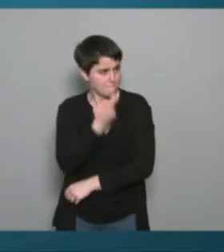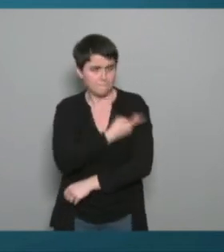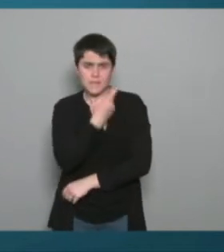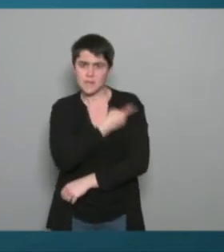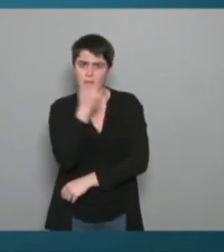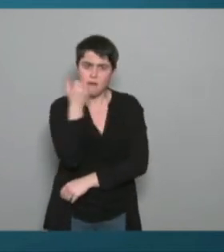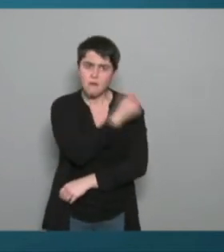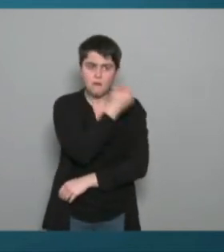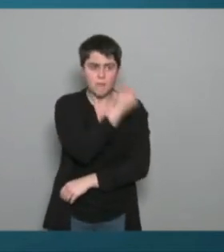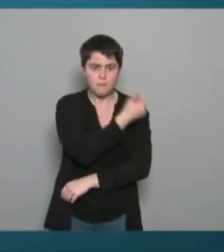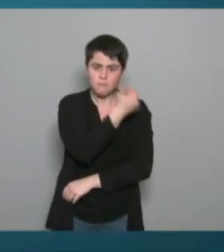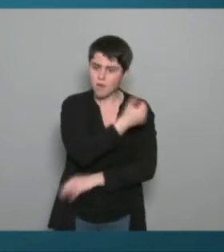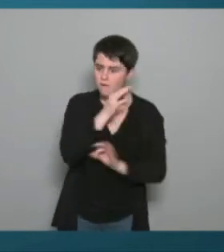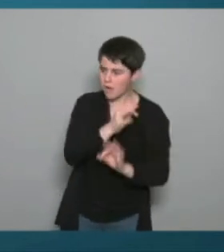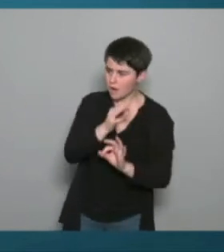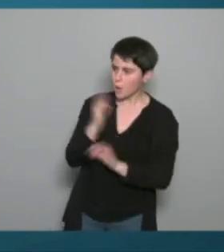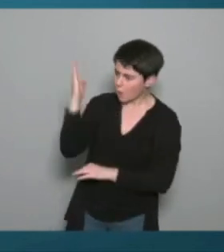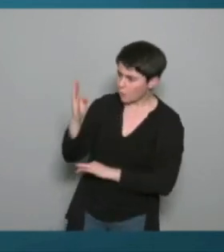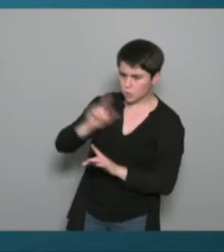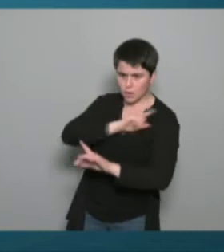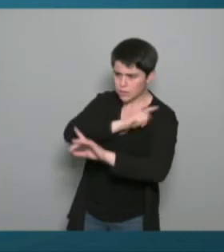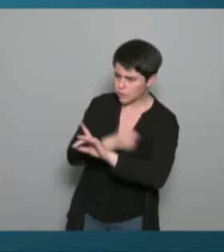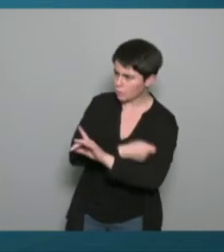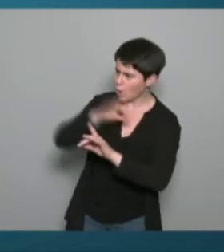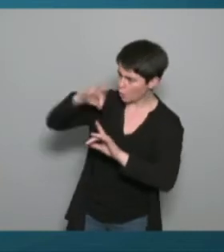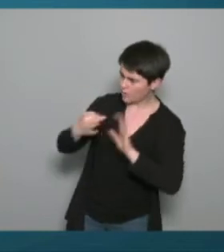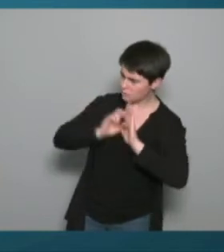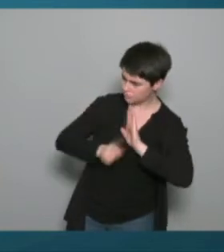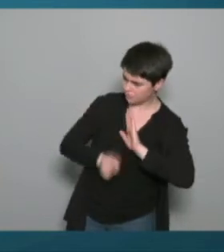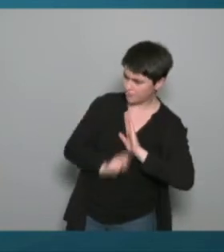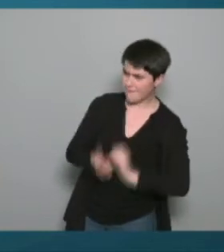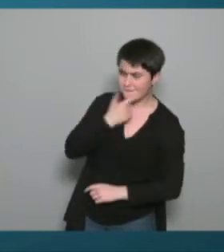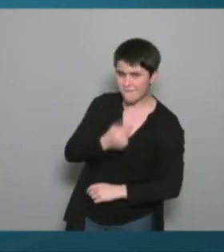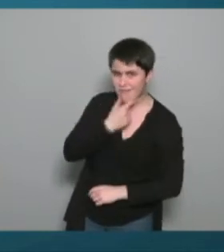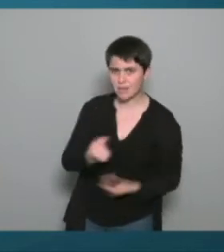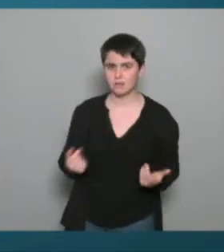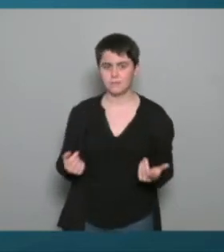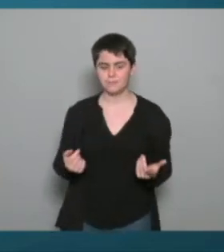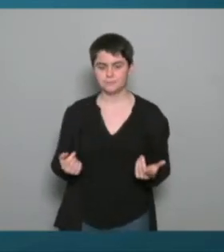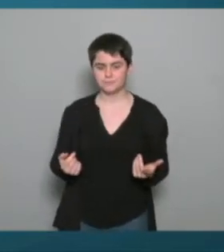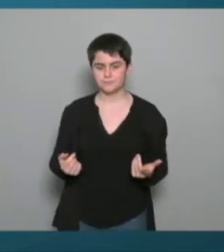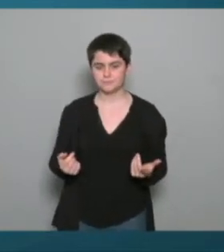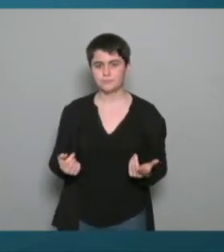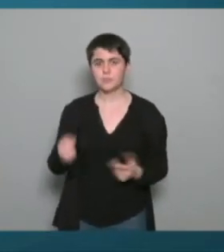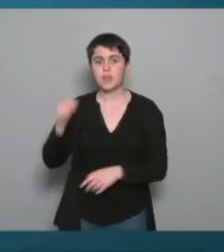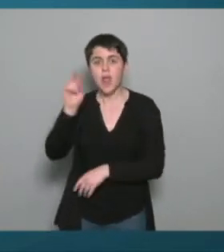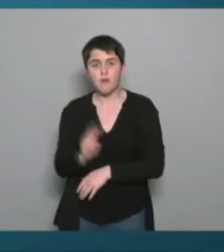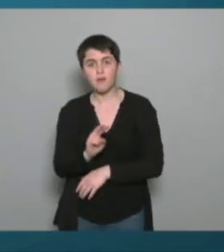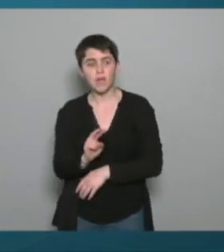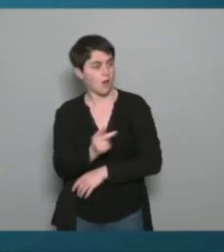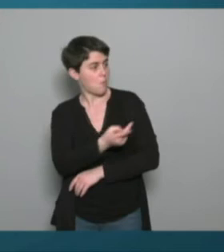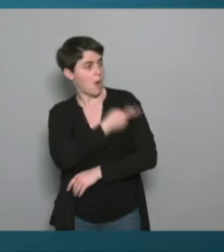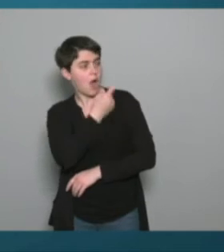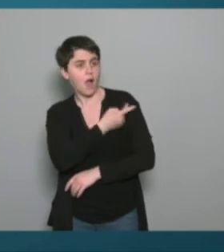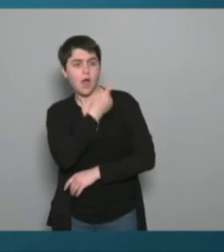'activité physique et sportive finalement et je n jamais vu un médecin véritablement refuser une